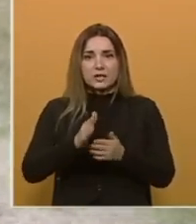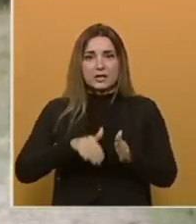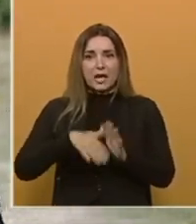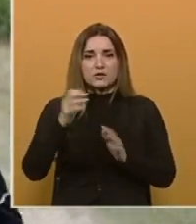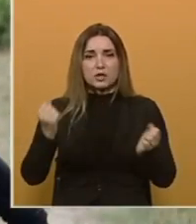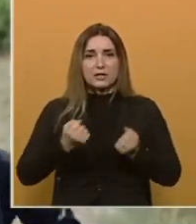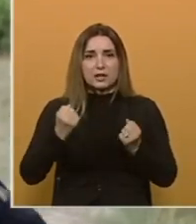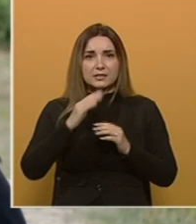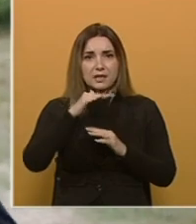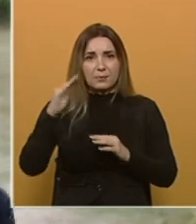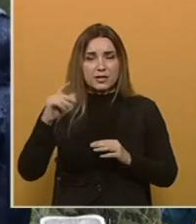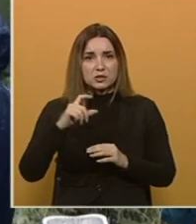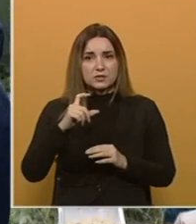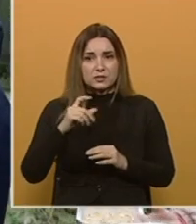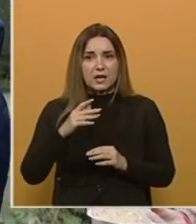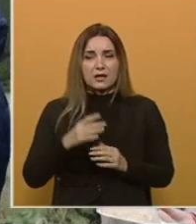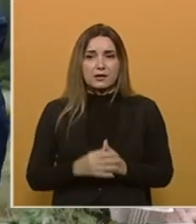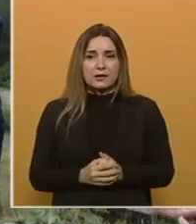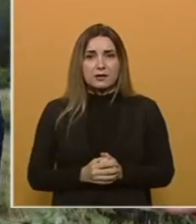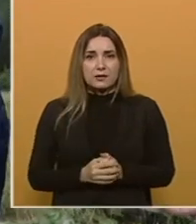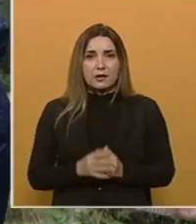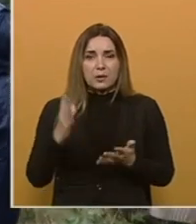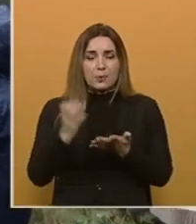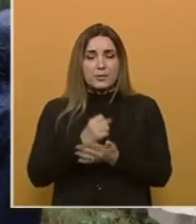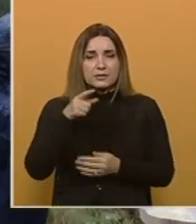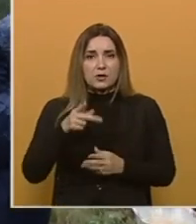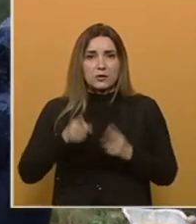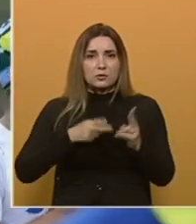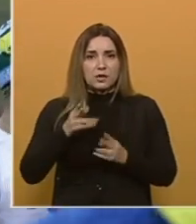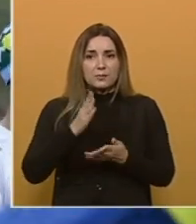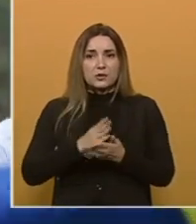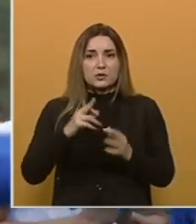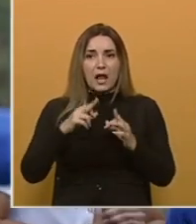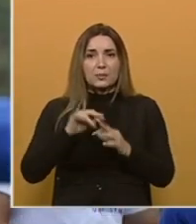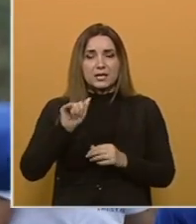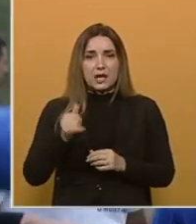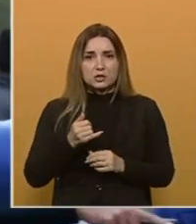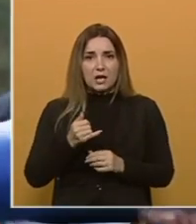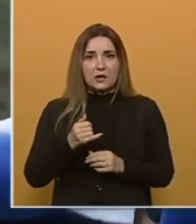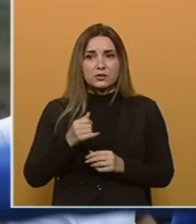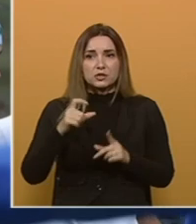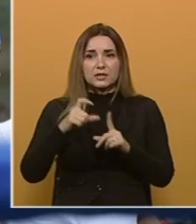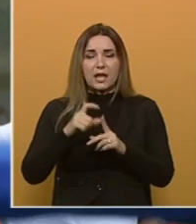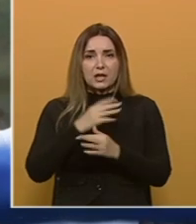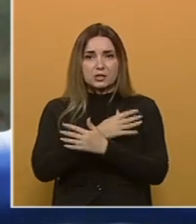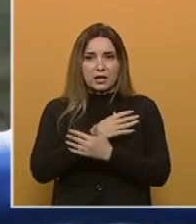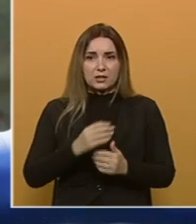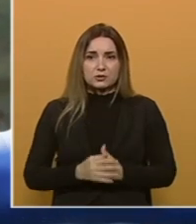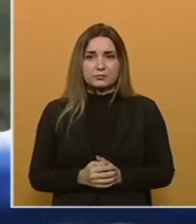atrakcije na planini Čvrsnici, Hajdučkih vrata. Pobjednici ove utrke bili su Alimir Jašarević i Dan Žerajić.